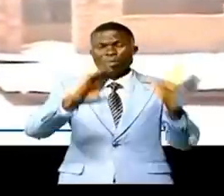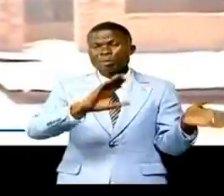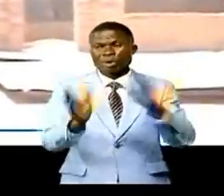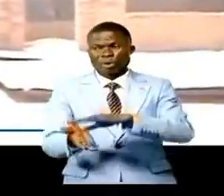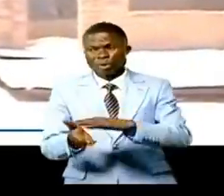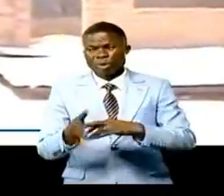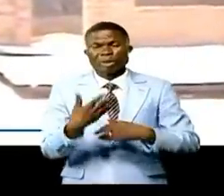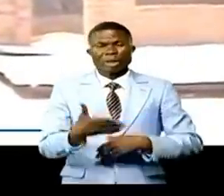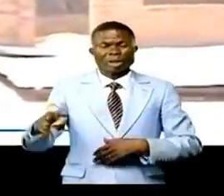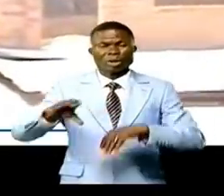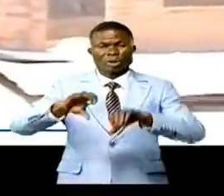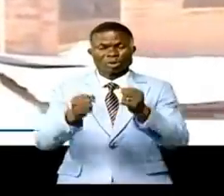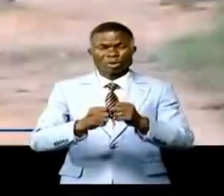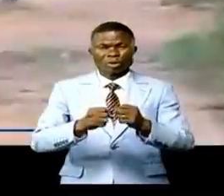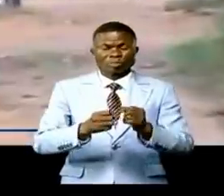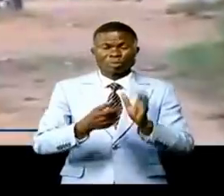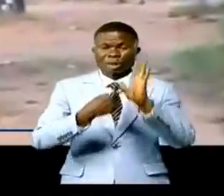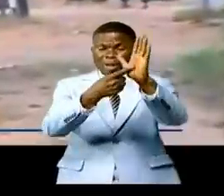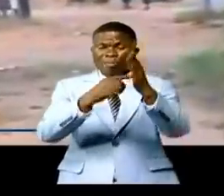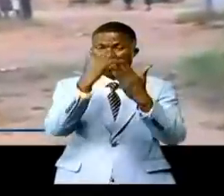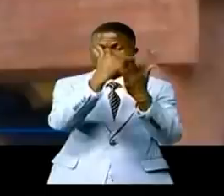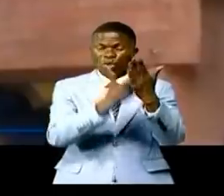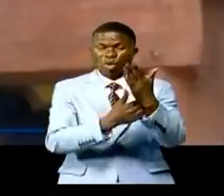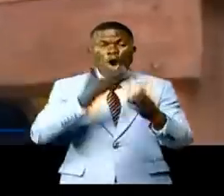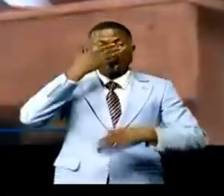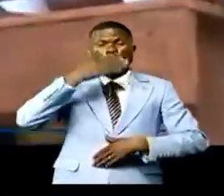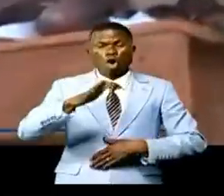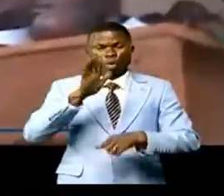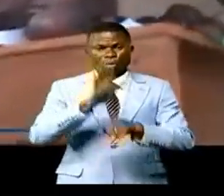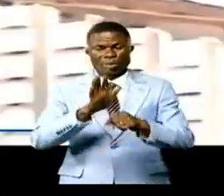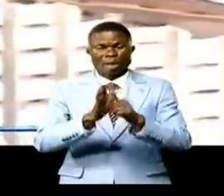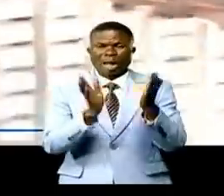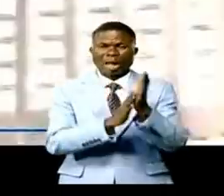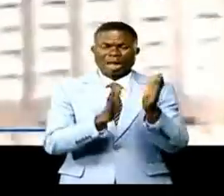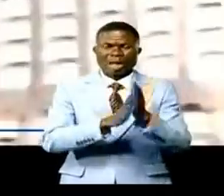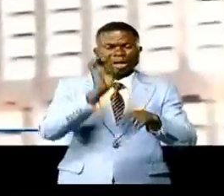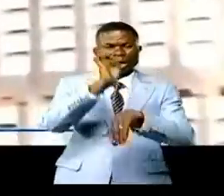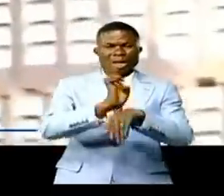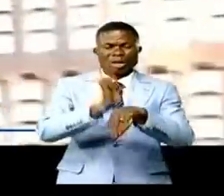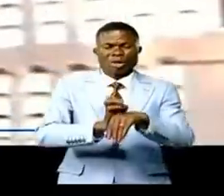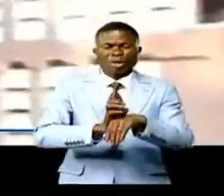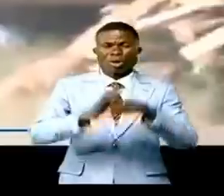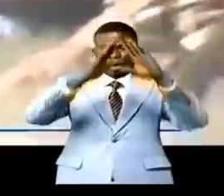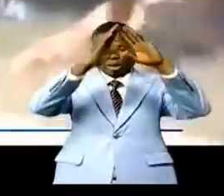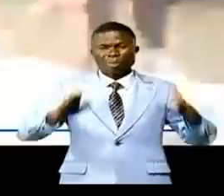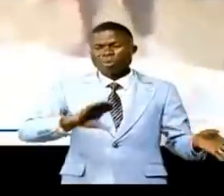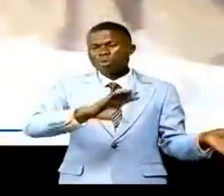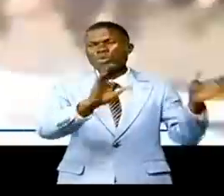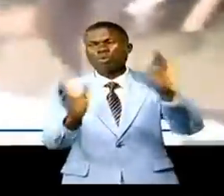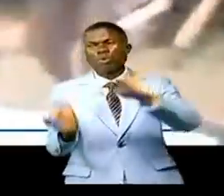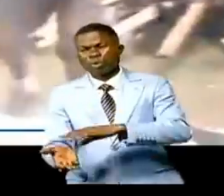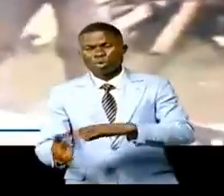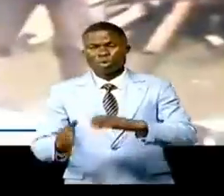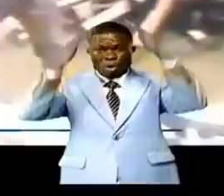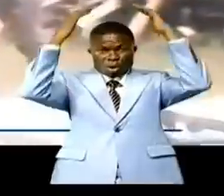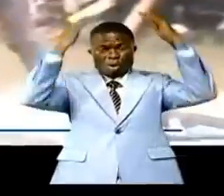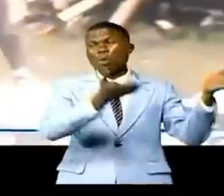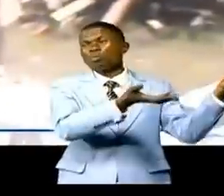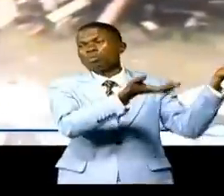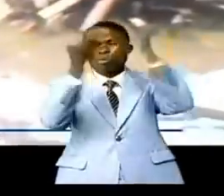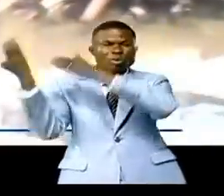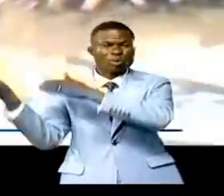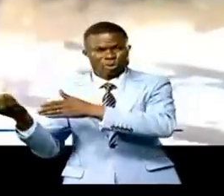matériel, les tableaux nous font état des hôpitaux, écoles, églises et maisons d'habitation écoulées et des toitures emportées.